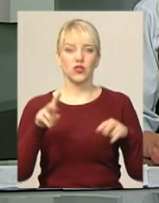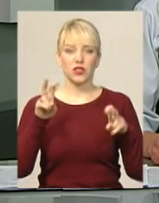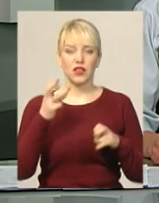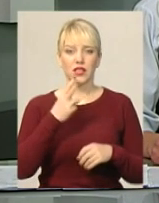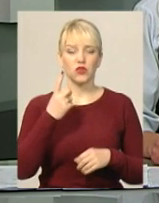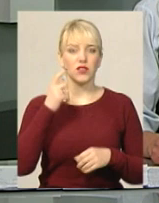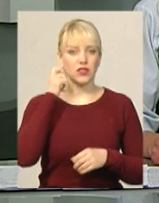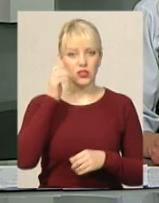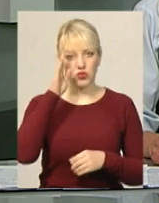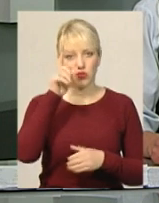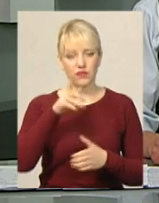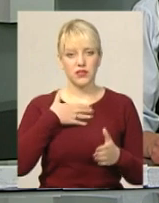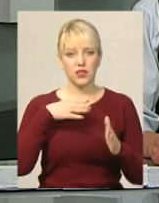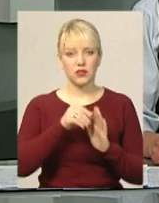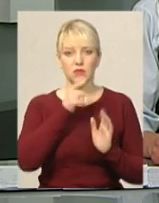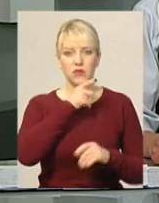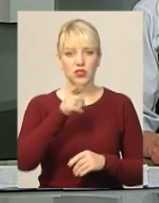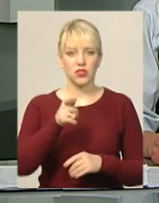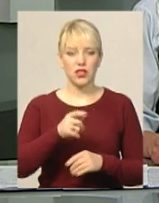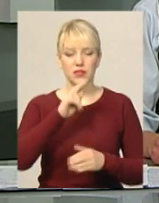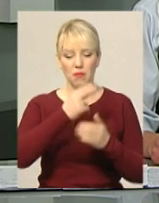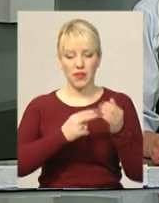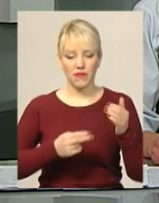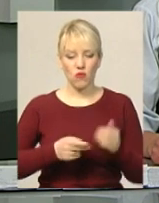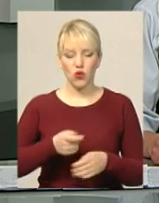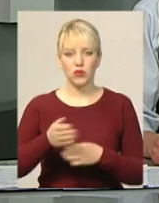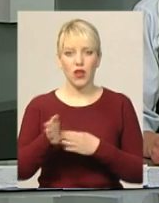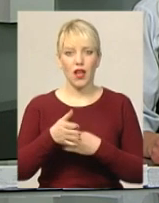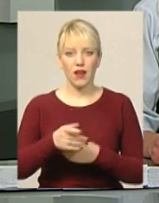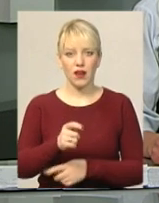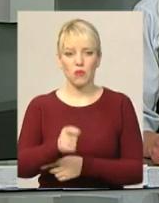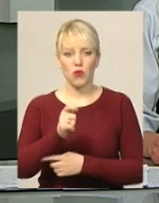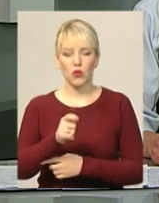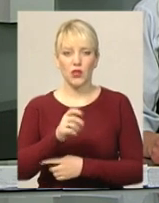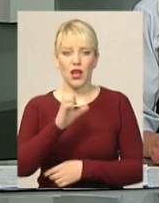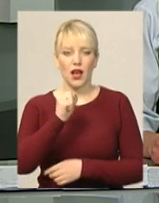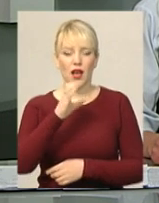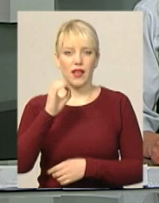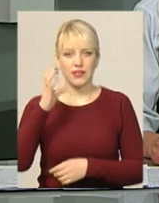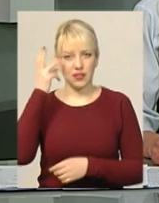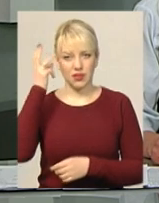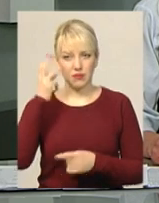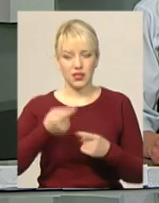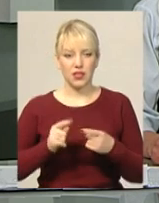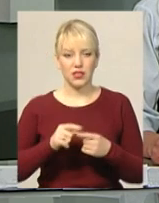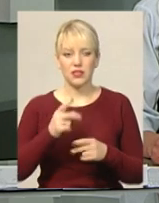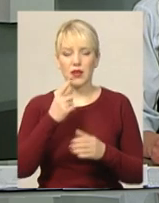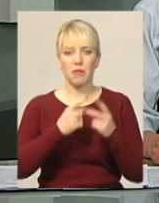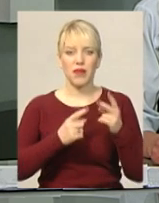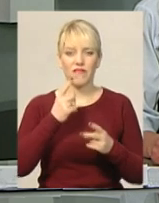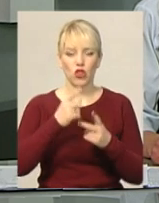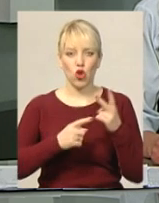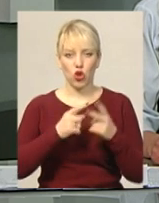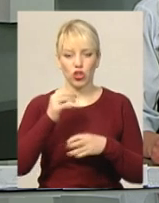-річний чоловік загинув під час підводної риболовлі на водоймі Хмельницької АЕС Півтори доби рятувальники обстежували три гектари акваторії